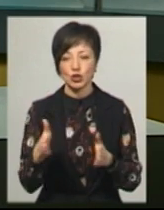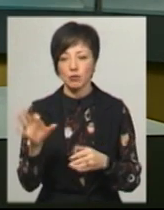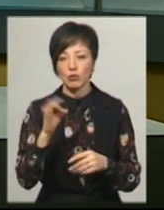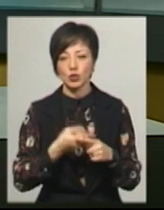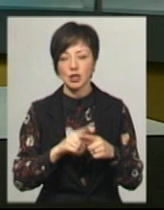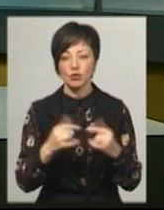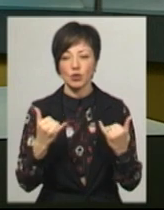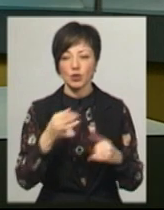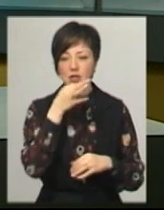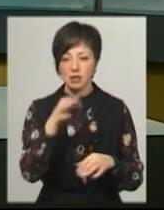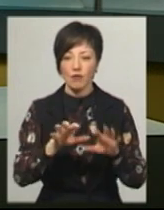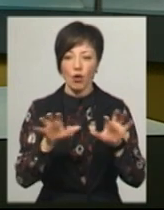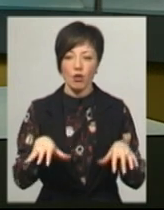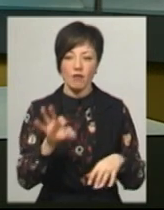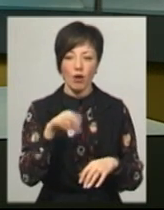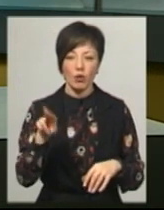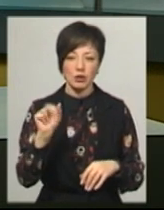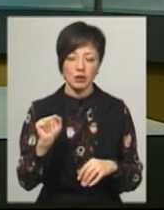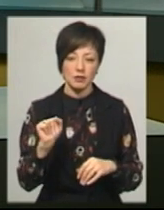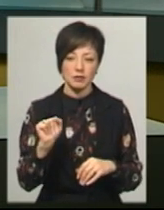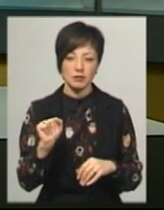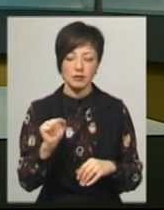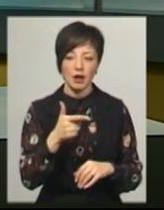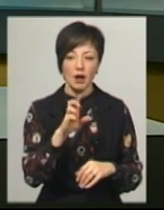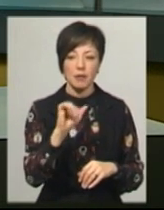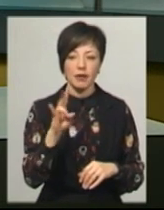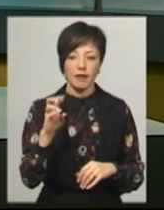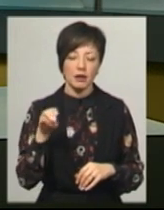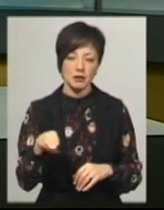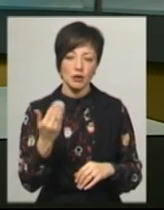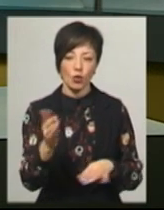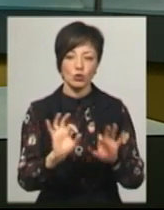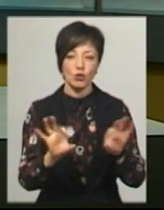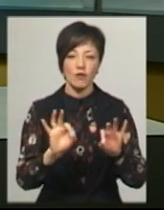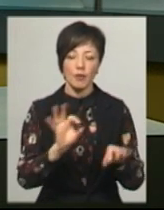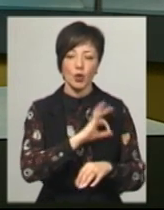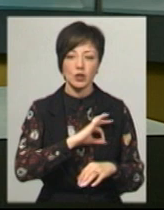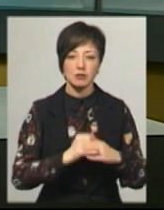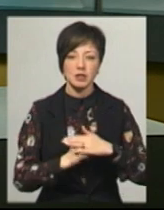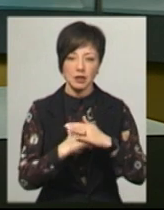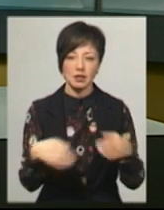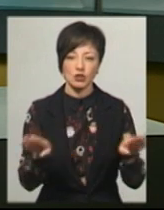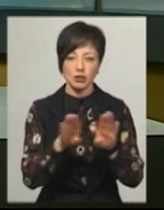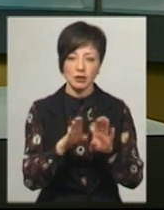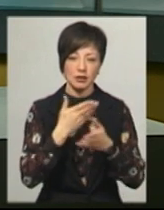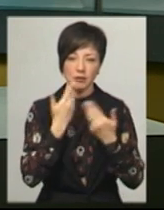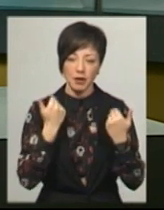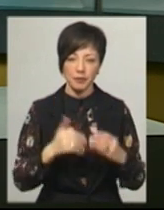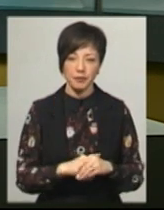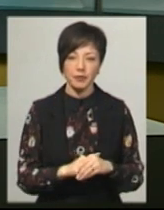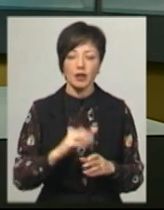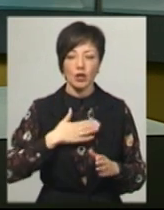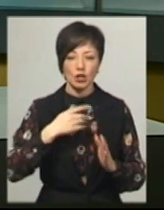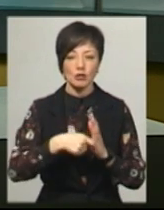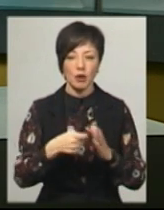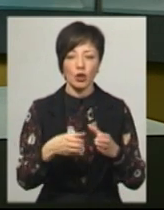Про це сьогодні сказав голова Хмельницької облдержадміністрації Дмитро Габінет. За його словами, юридичної підстави зачинити їх немає. Наша